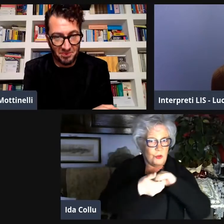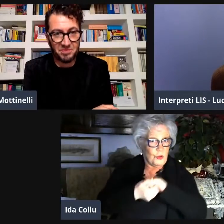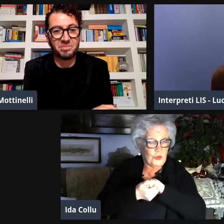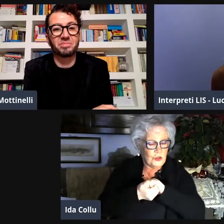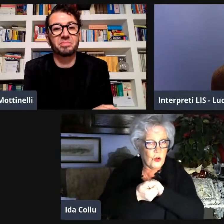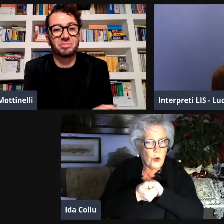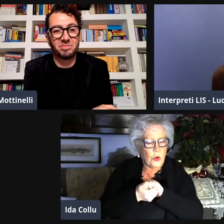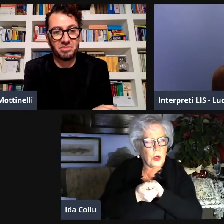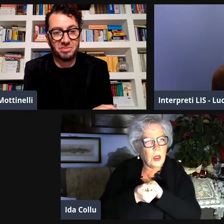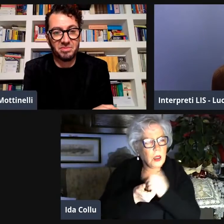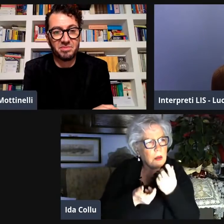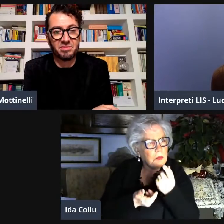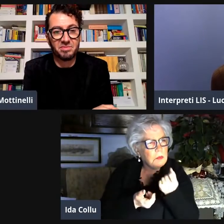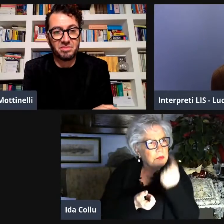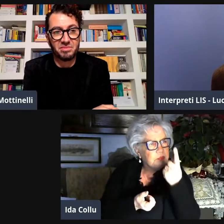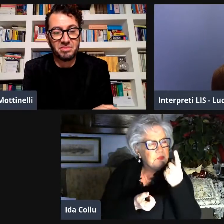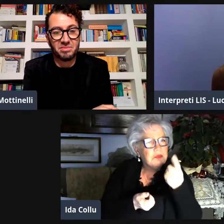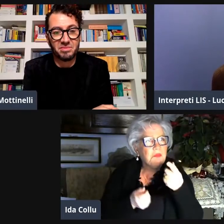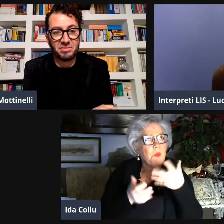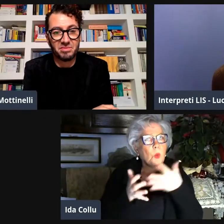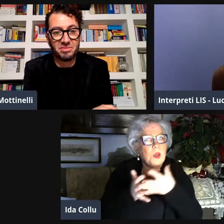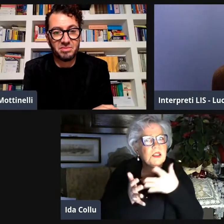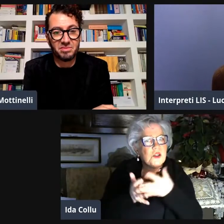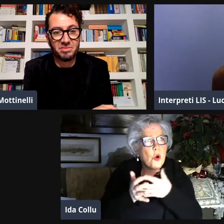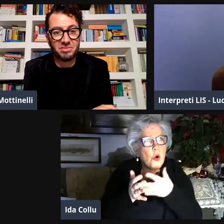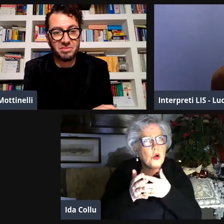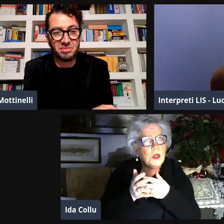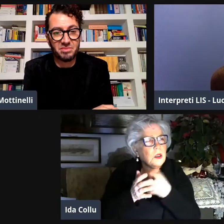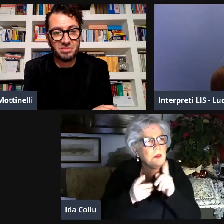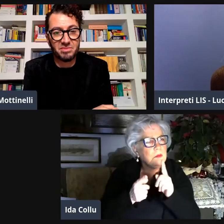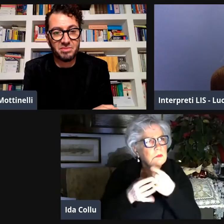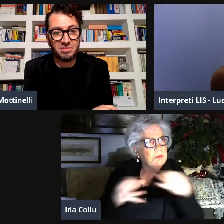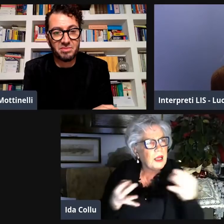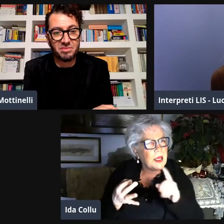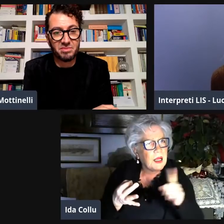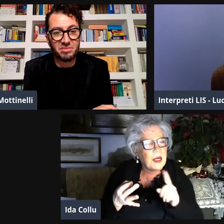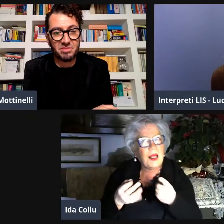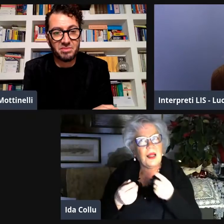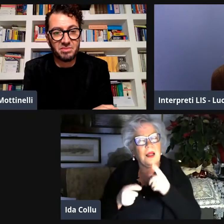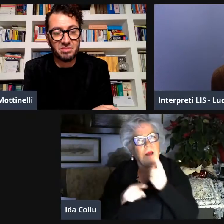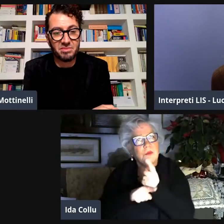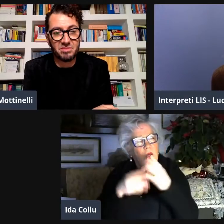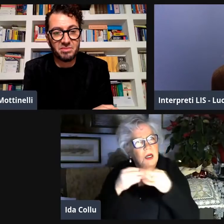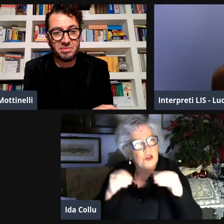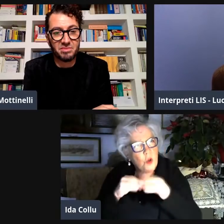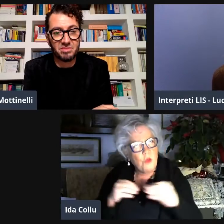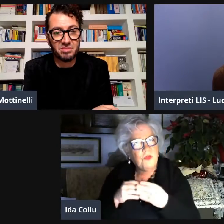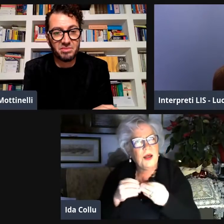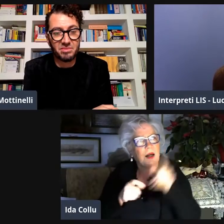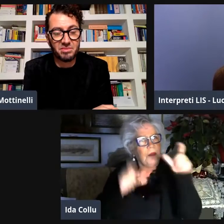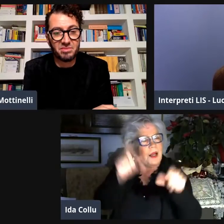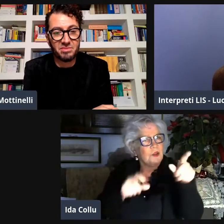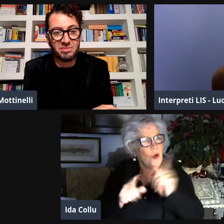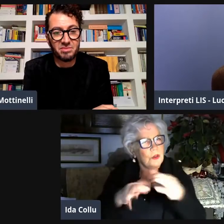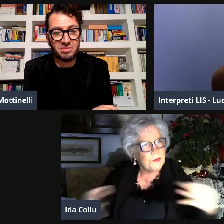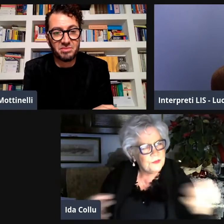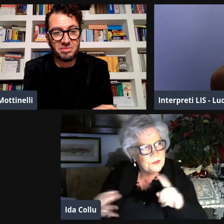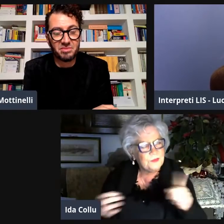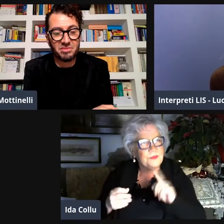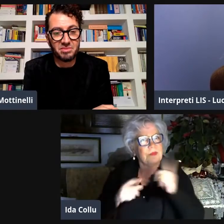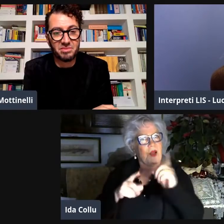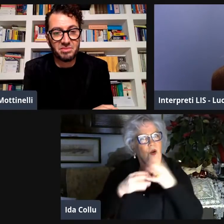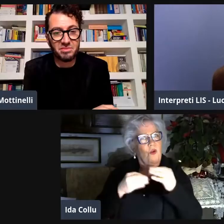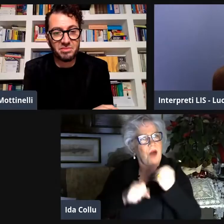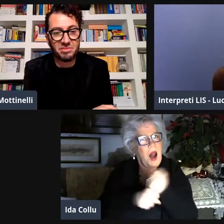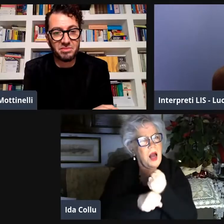appunto, ci siamo incontrati all'interno dell'associazione. E abbiamo iniziato a discutere. Volevamo